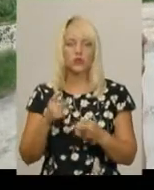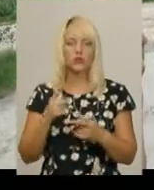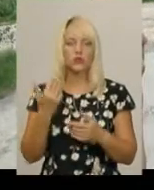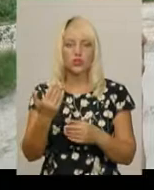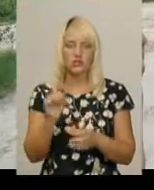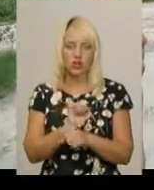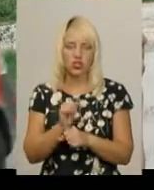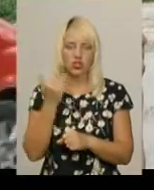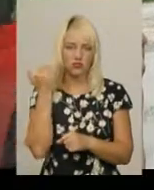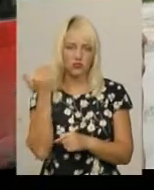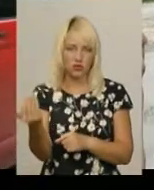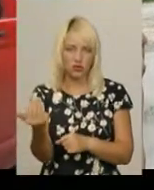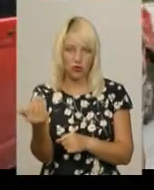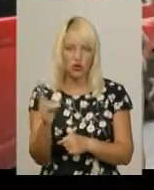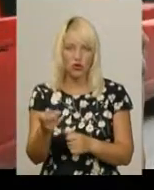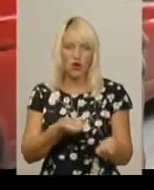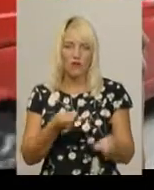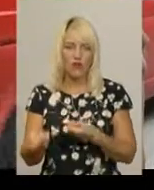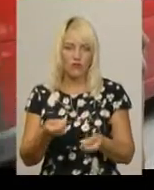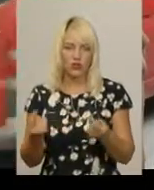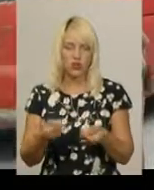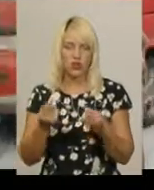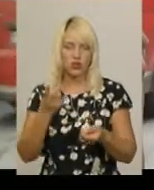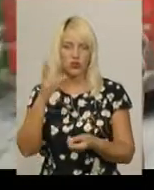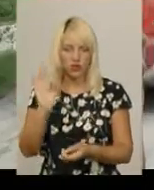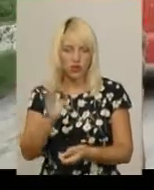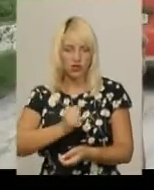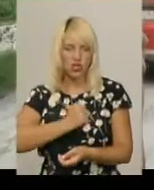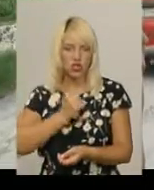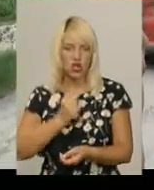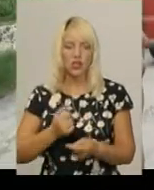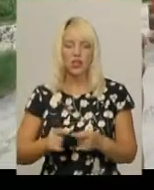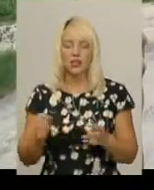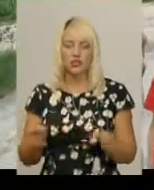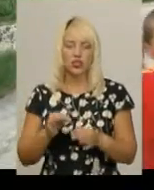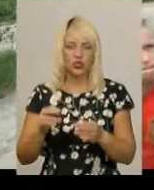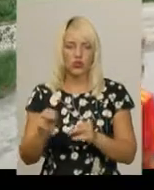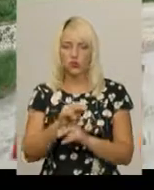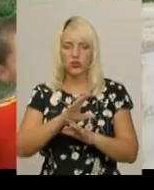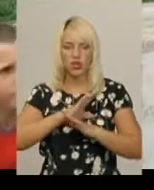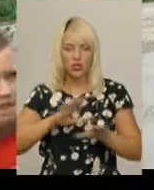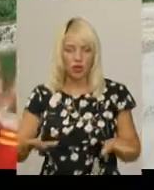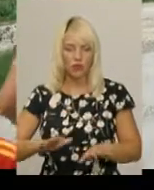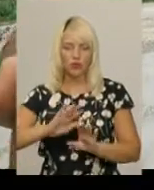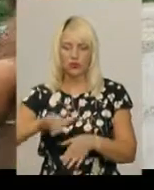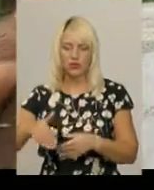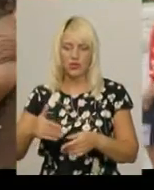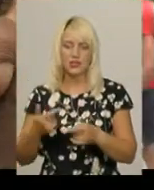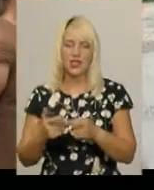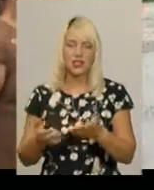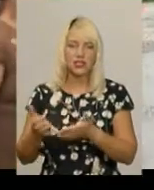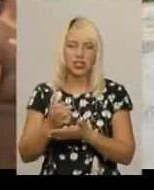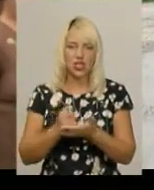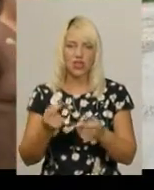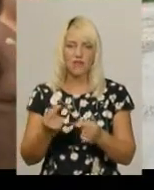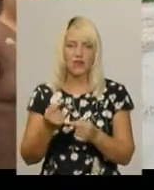які вивозять зерно в жнива. Але, на жаль, до жнив ремонту ніякого не було, після жнив, відповідно, теж не